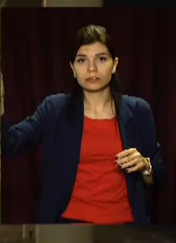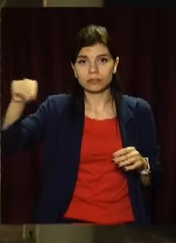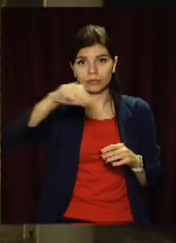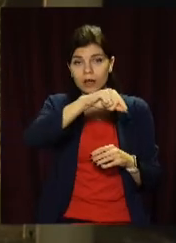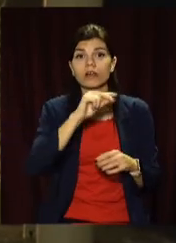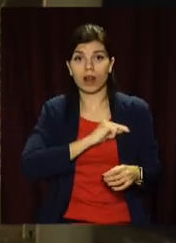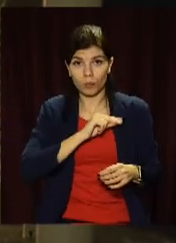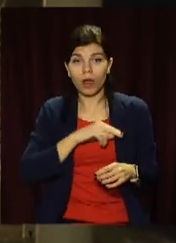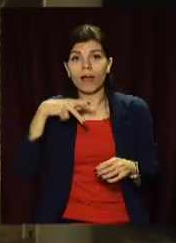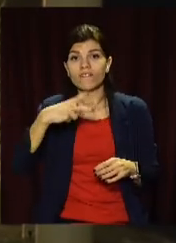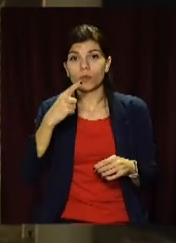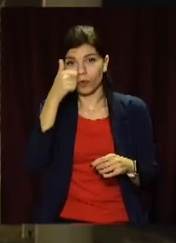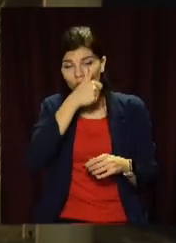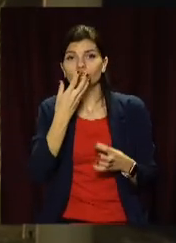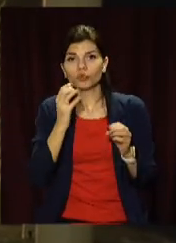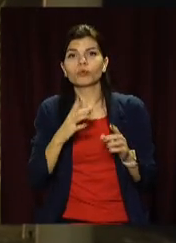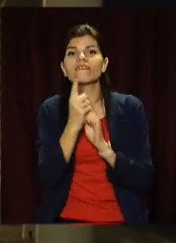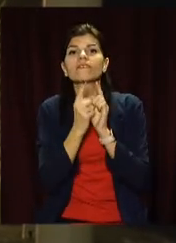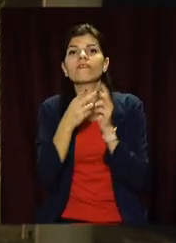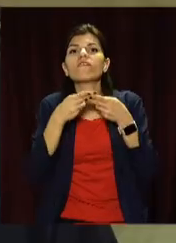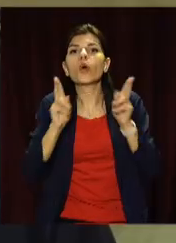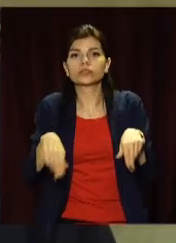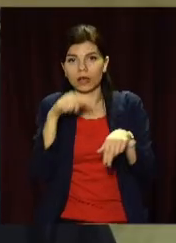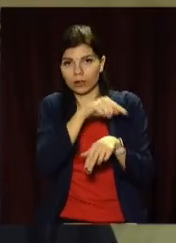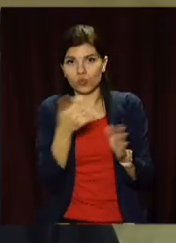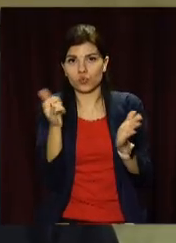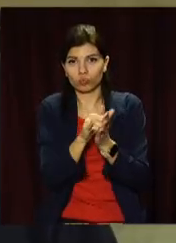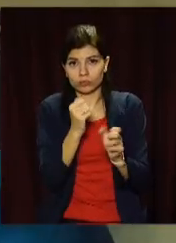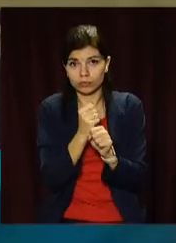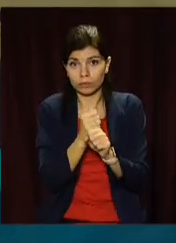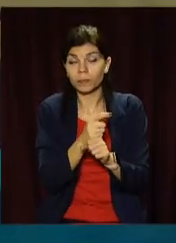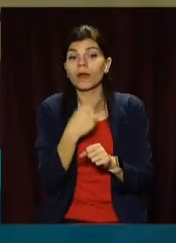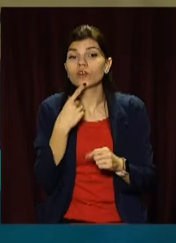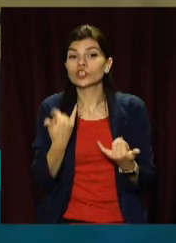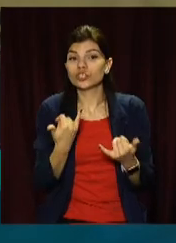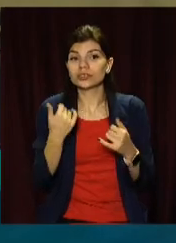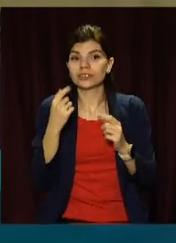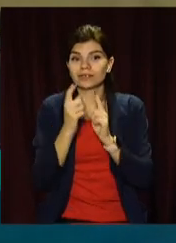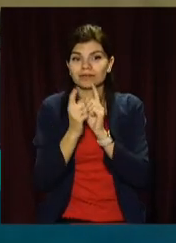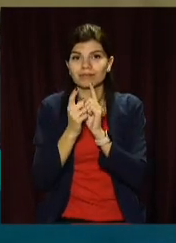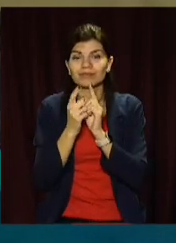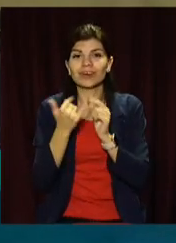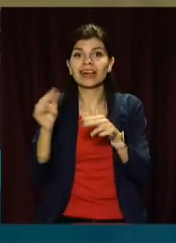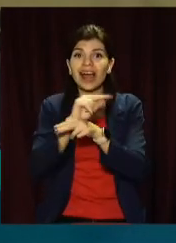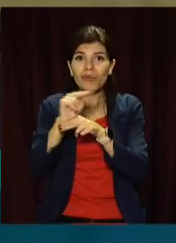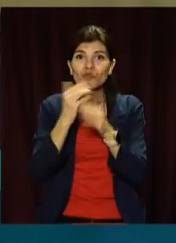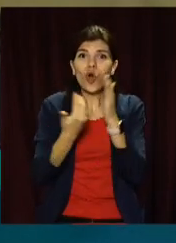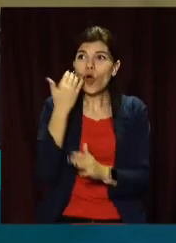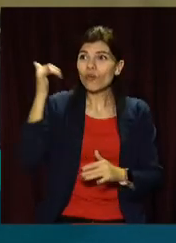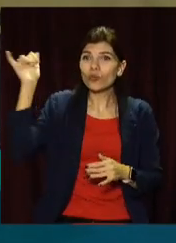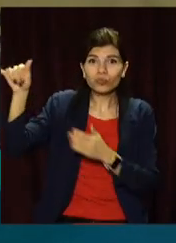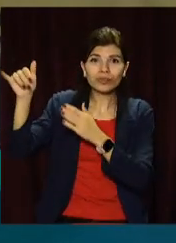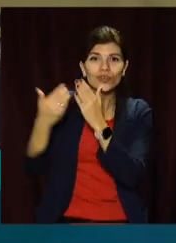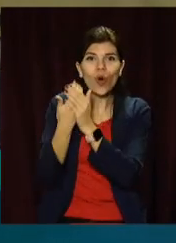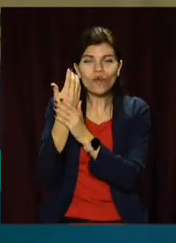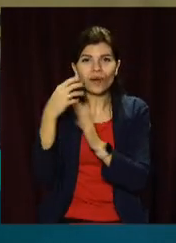році проведуть і модернізацію зупинки вокзальна. Крім того, що йде будівництво наступних станцій метрополітену, ми модернізуємо також